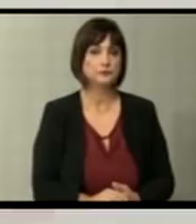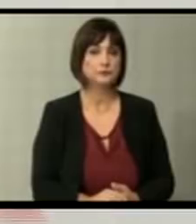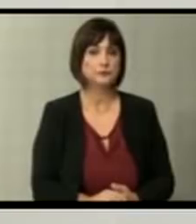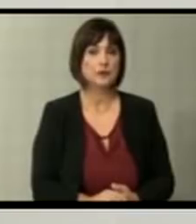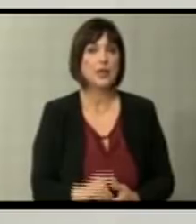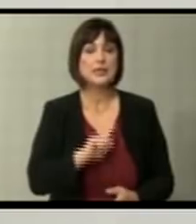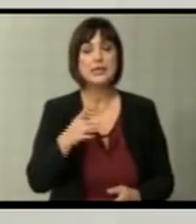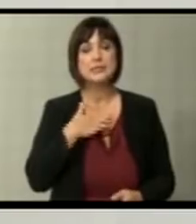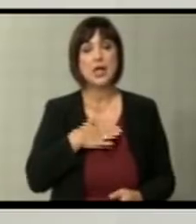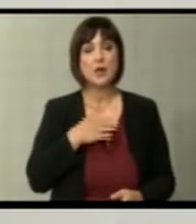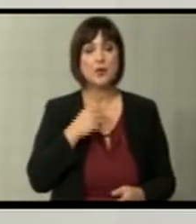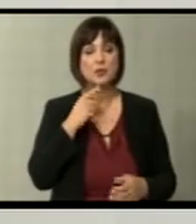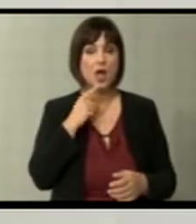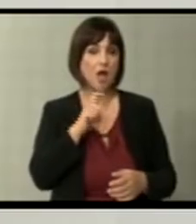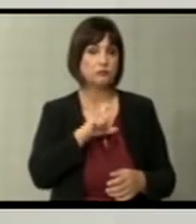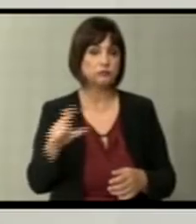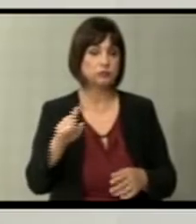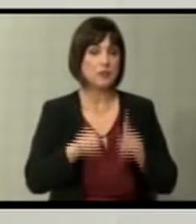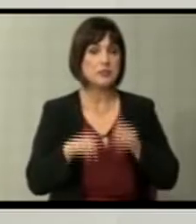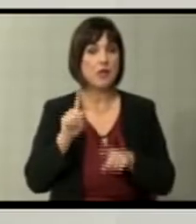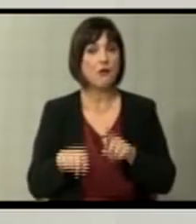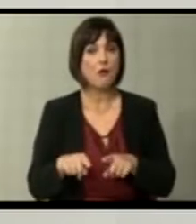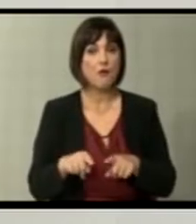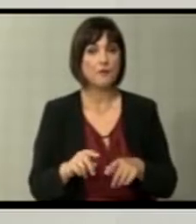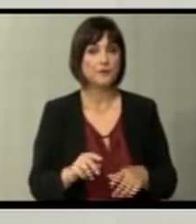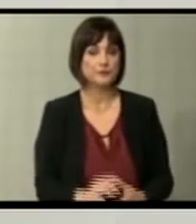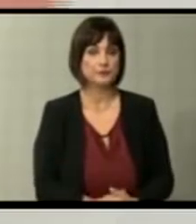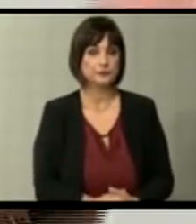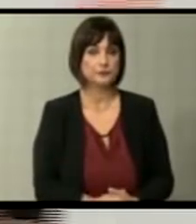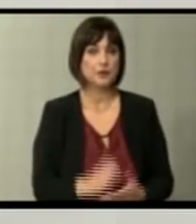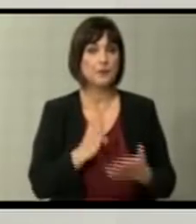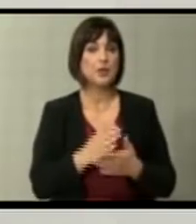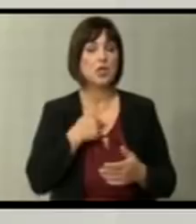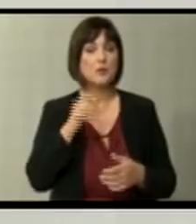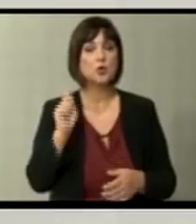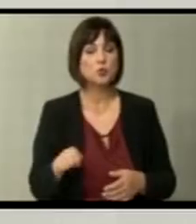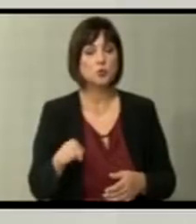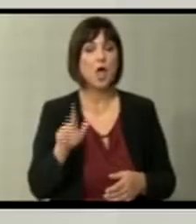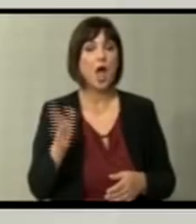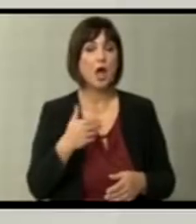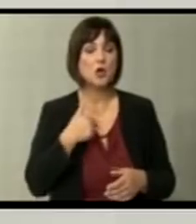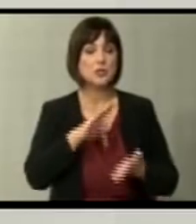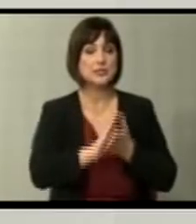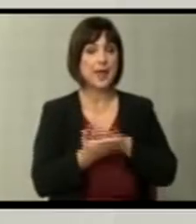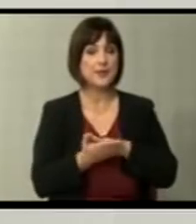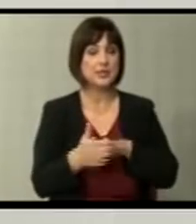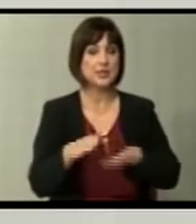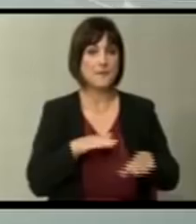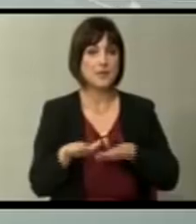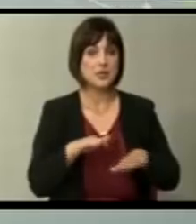Не би сакало да осудам некога, бидејќи има суд за тоа. Мегуто ако заменик министр